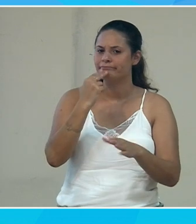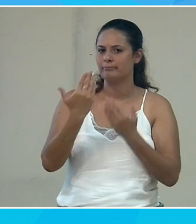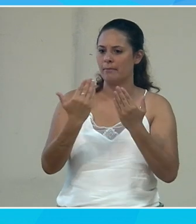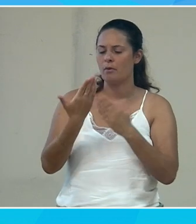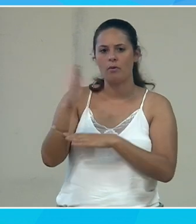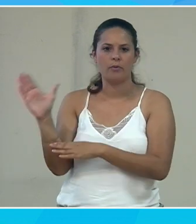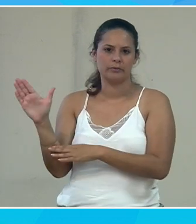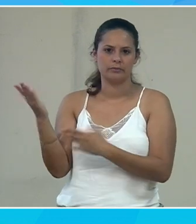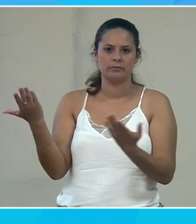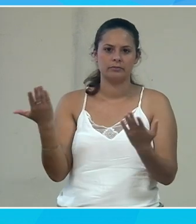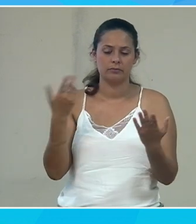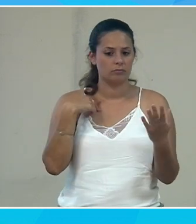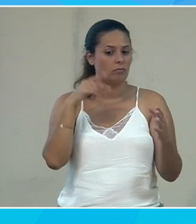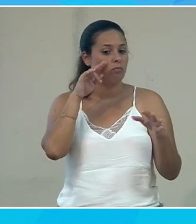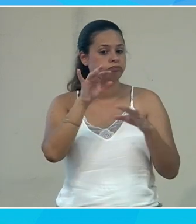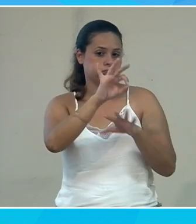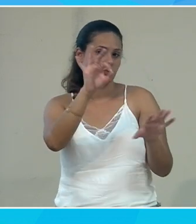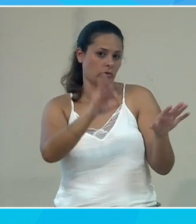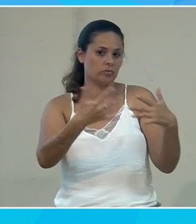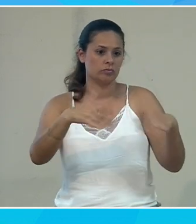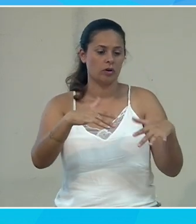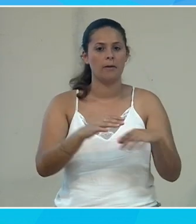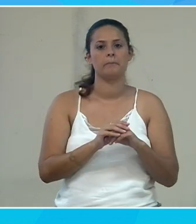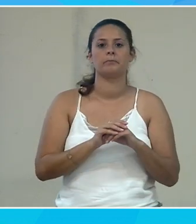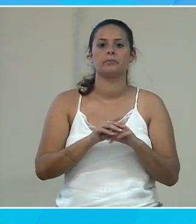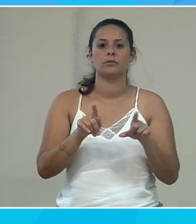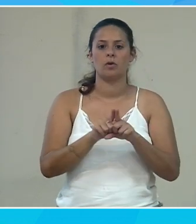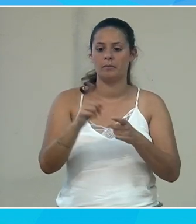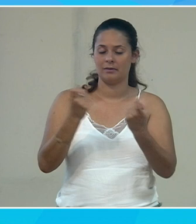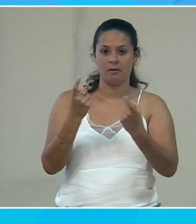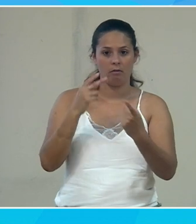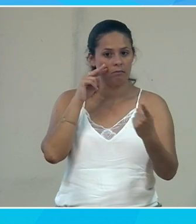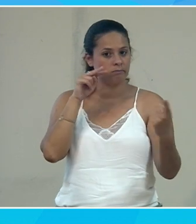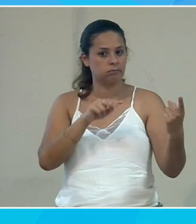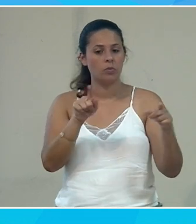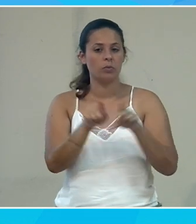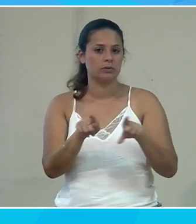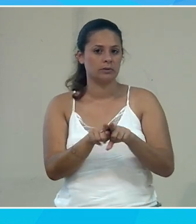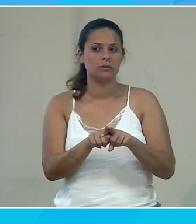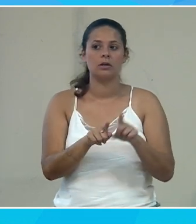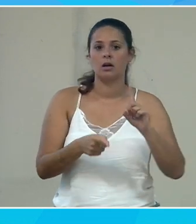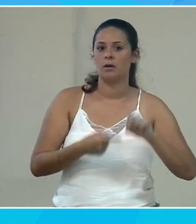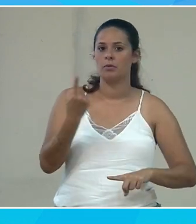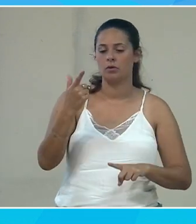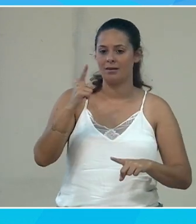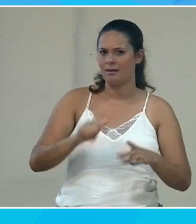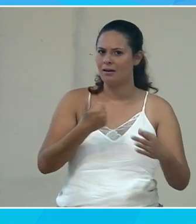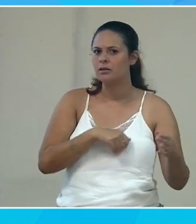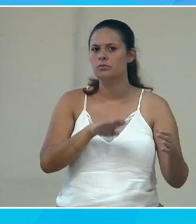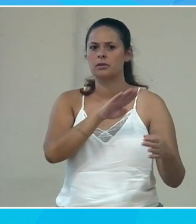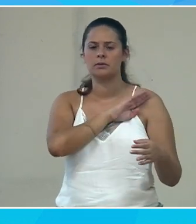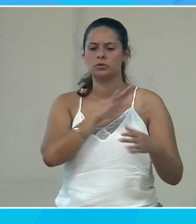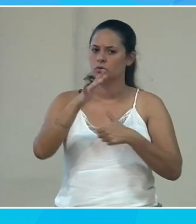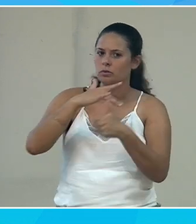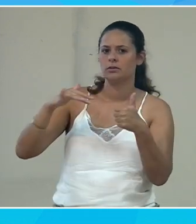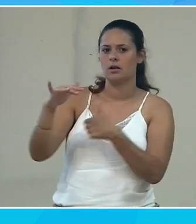c'est mesuré. Il faut ressembler à ses clients, j'en ai parlé précédemment, et puis c'est important aussi parce qu'on a une responsabilité